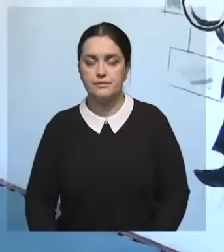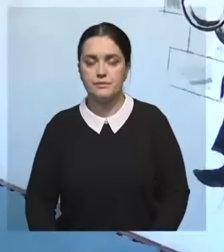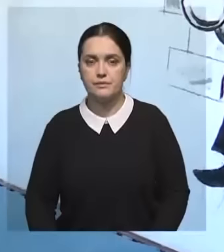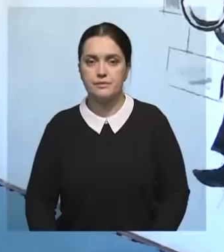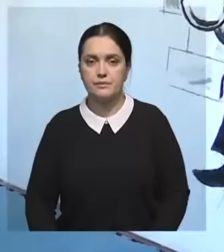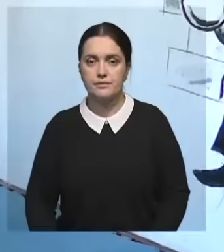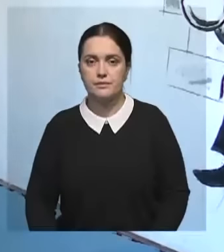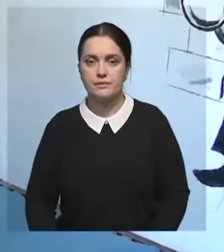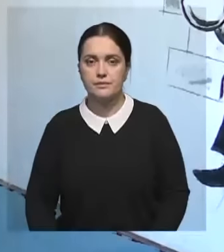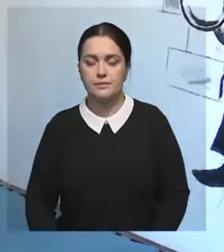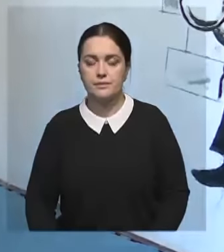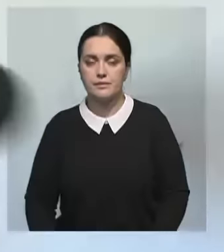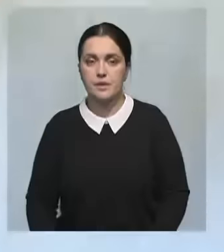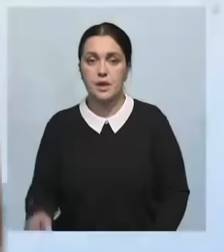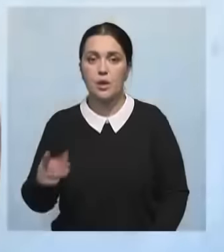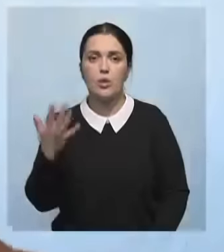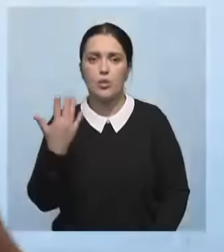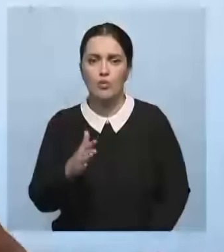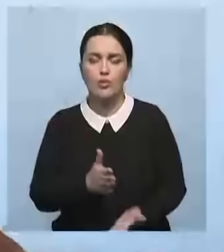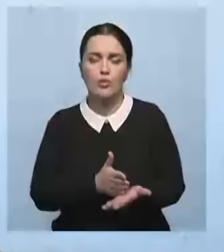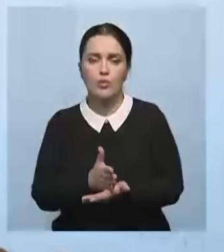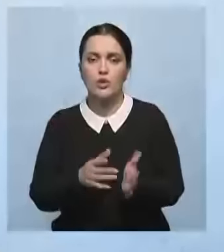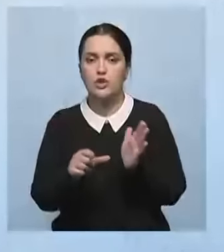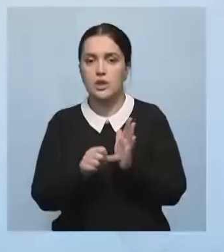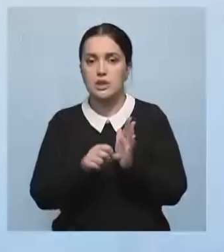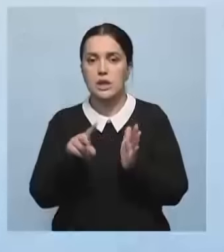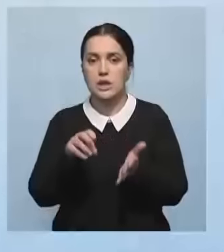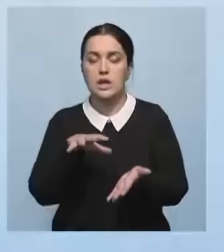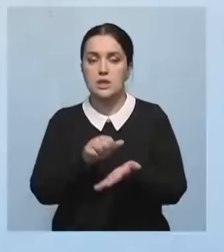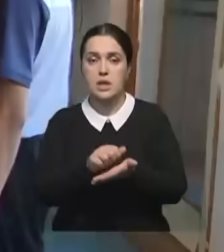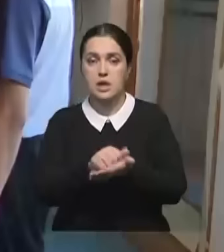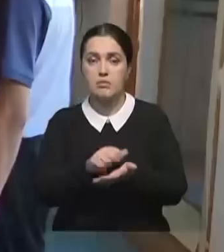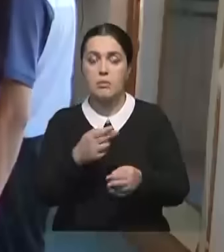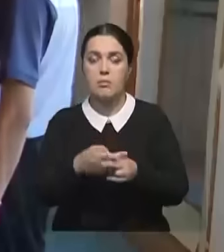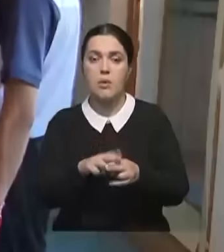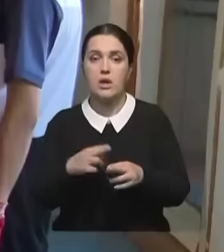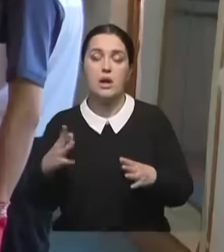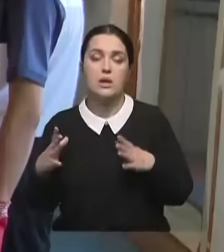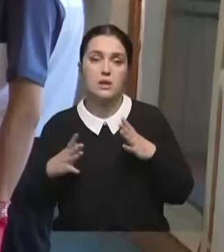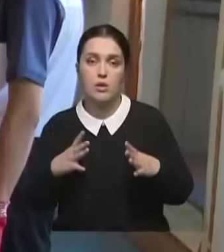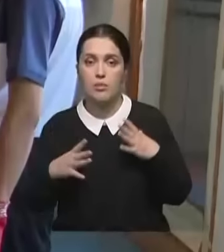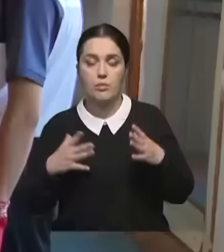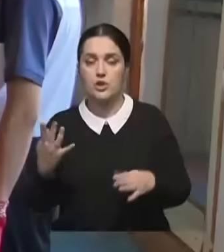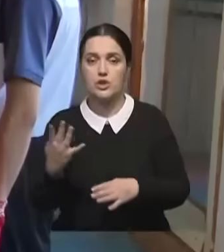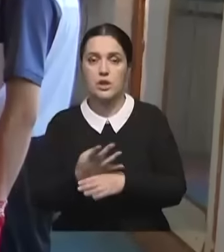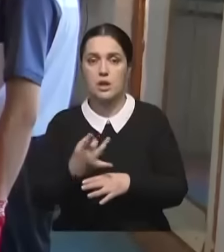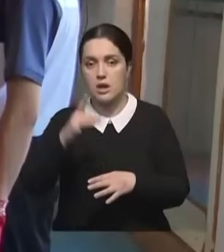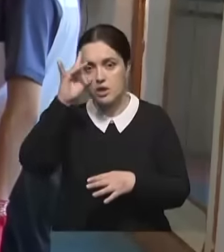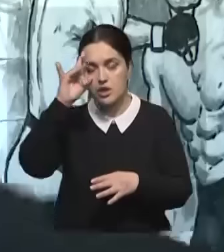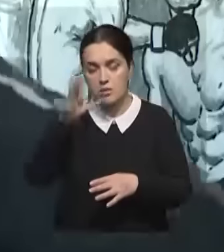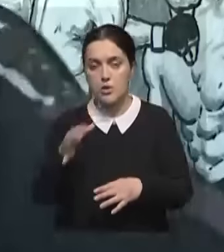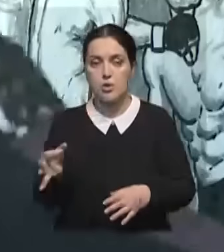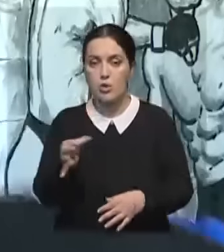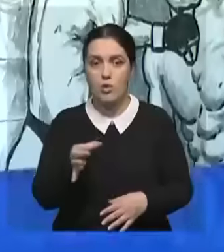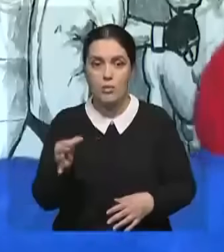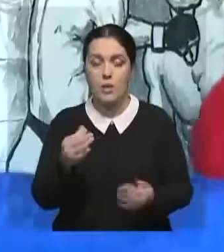В каратэ-добе Кзат Булатбек уже 6 лет. Несмотря на отсутствие должных условий для тренировок, он четырехкратный чемпион области.